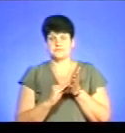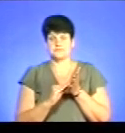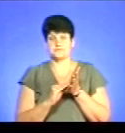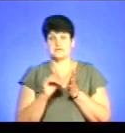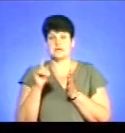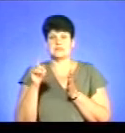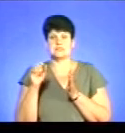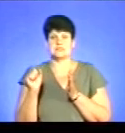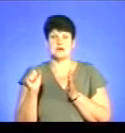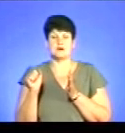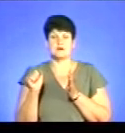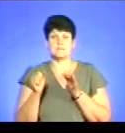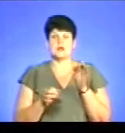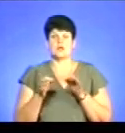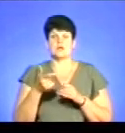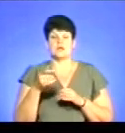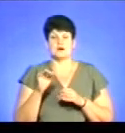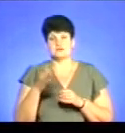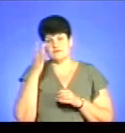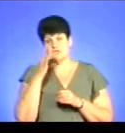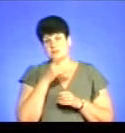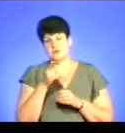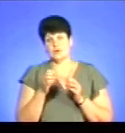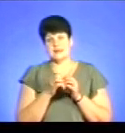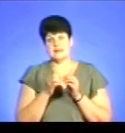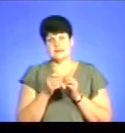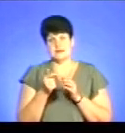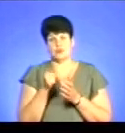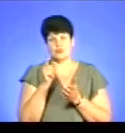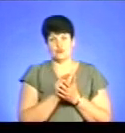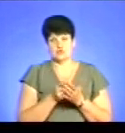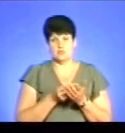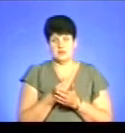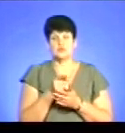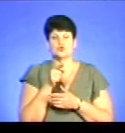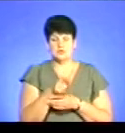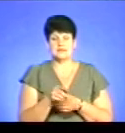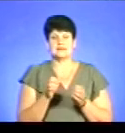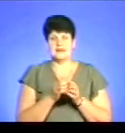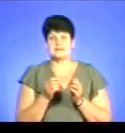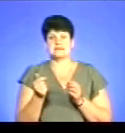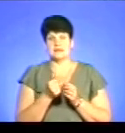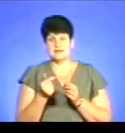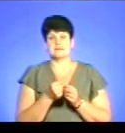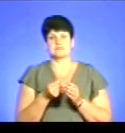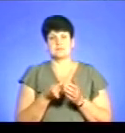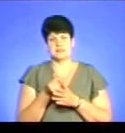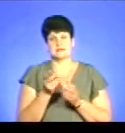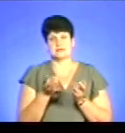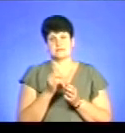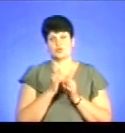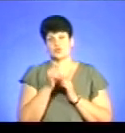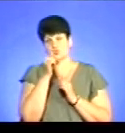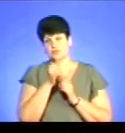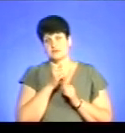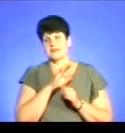за природній газ, наприклад, в літній період, 10 гривень обов'язкова плата, то їй треба 10 гривень платити щомісяця.